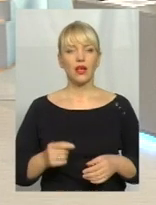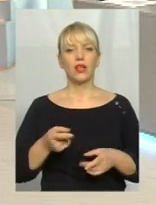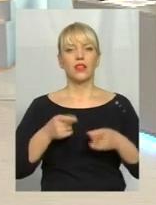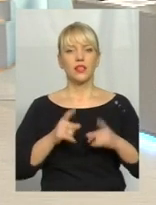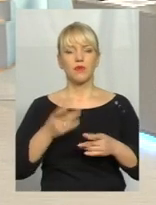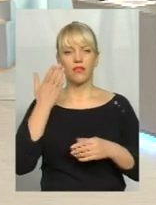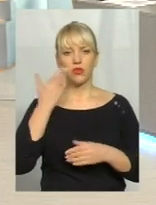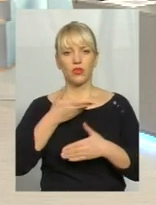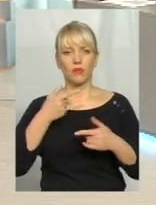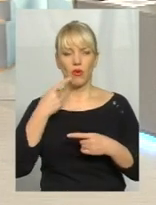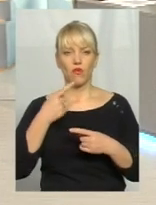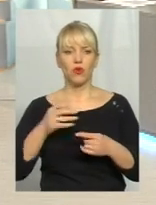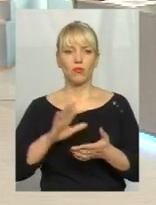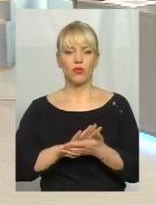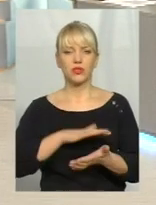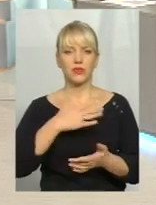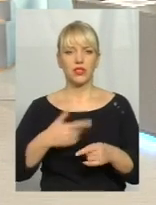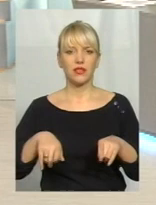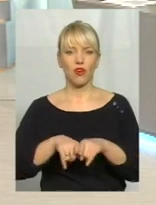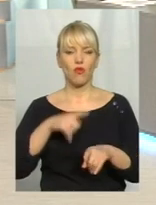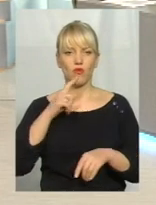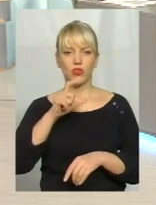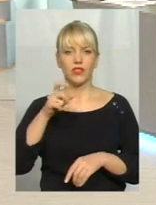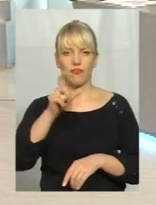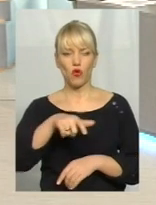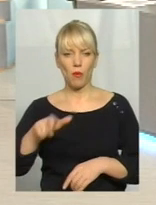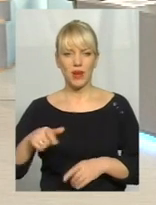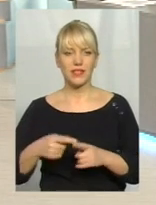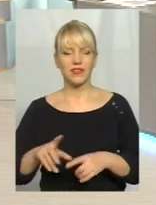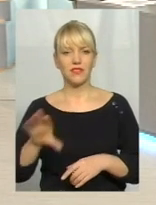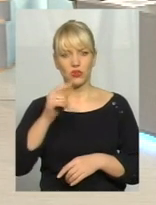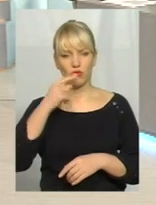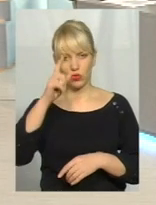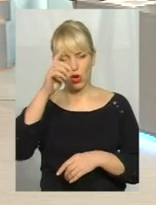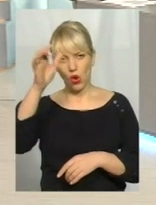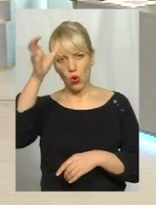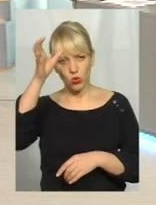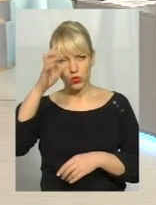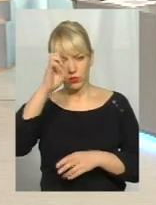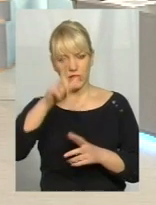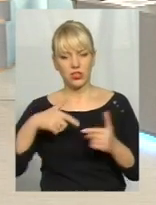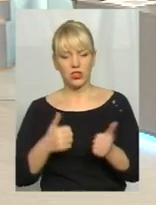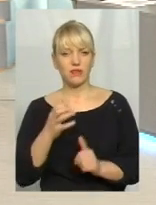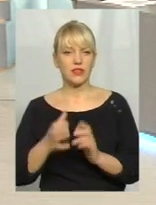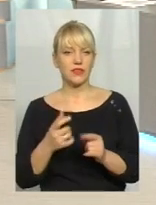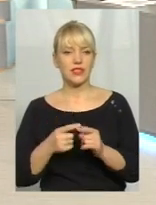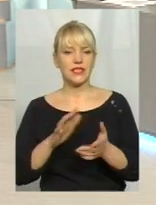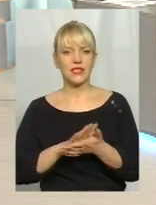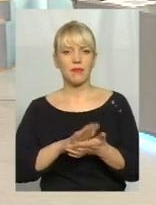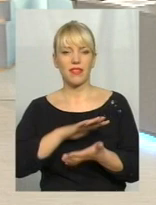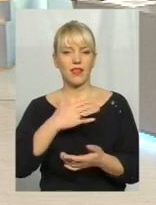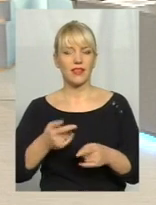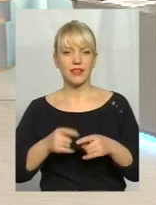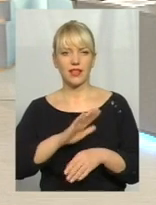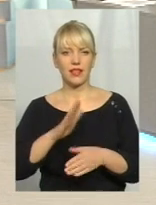говоримо про сміття, і так говорять європейці, так говорять розвинені держави світу, сміття – це не є проблема. Це є ресурс, який